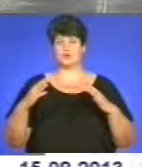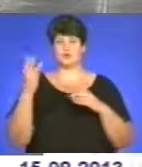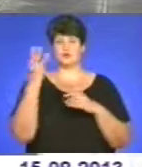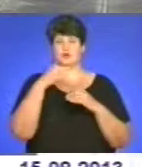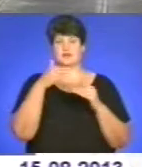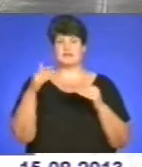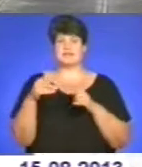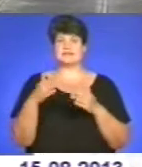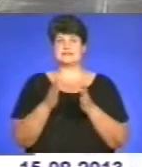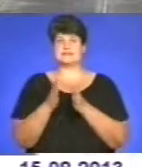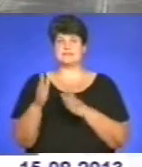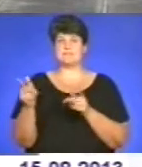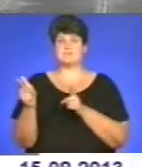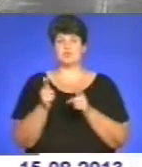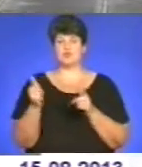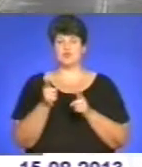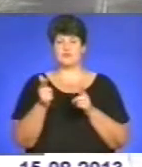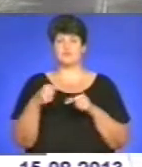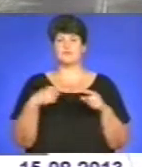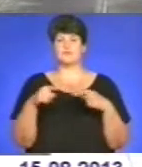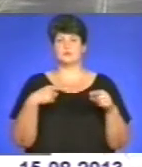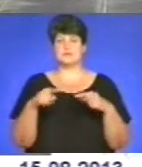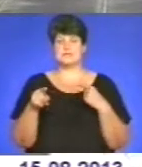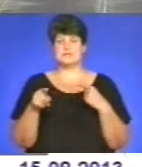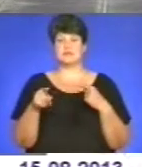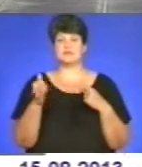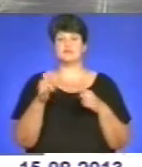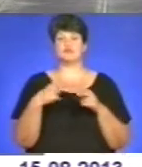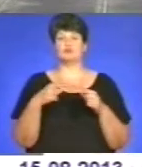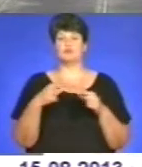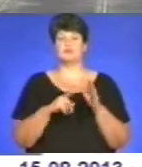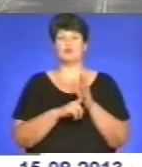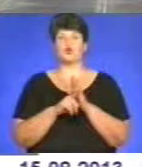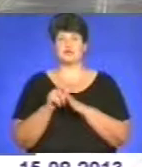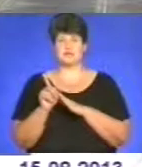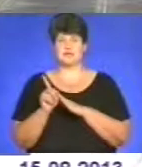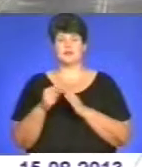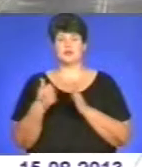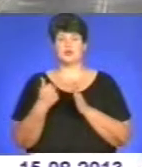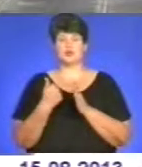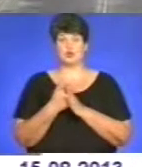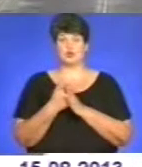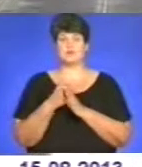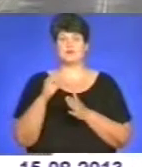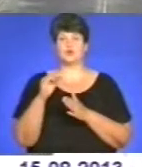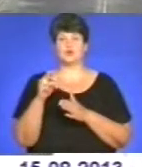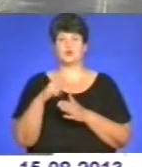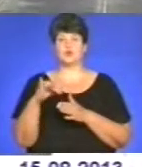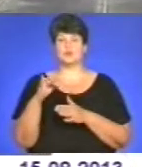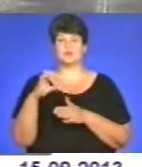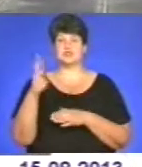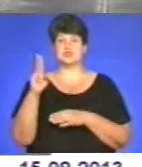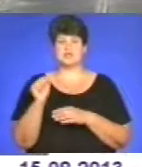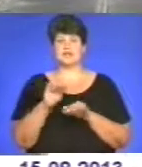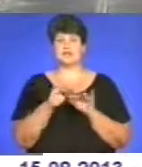системи підготовки футболіста. І від футболіста-початківця до селекції в ДЮС США, на рівні